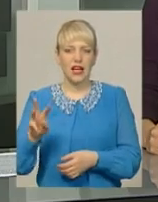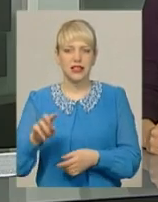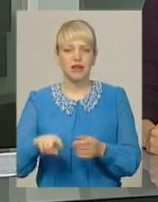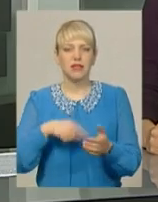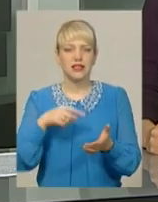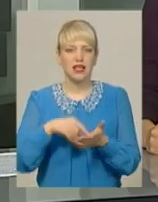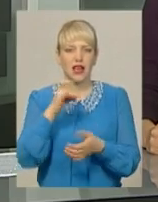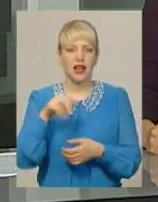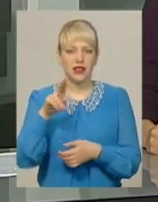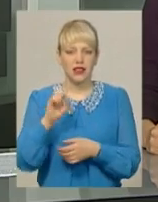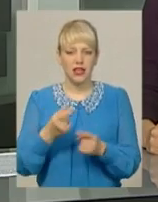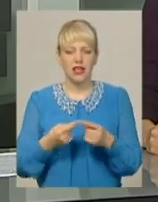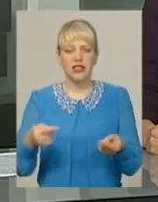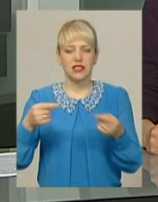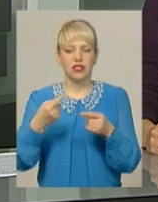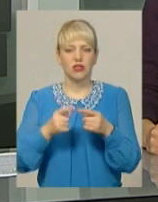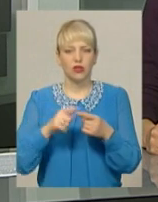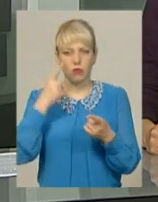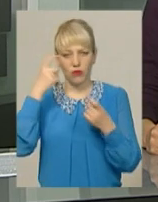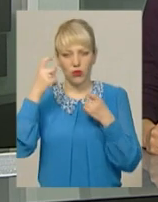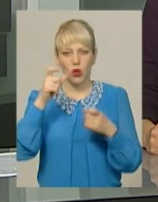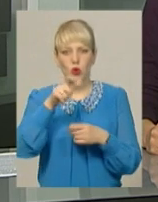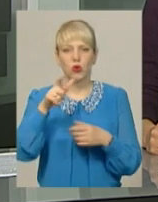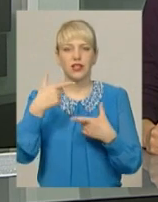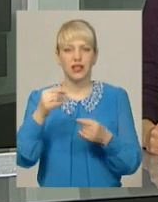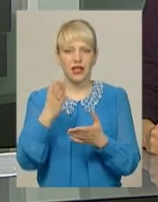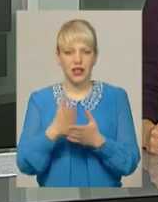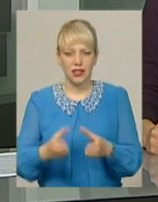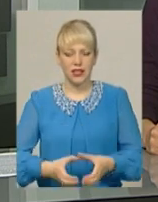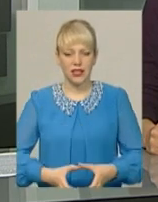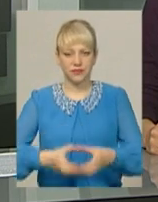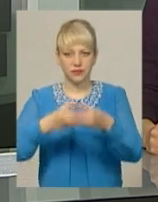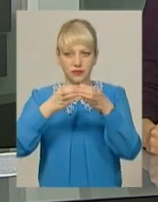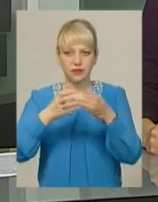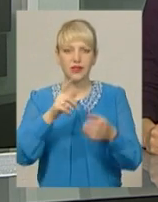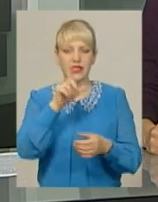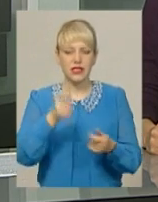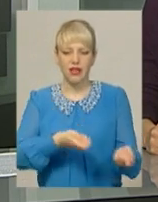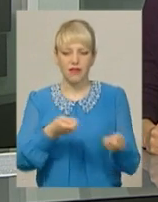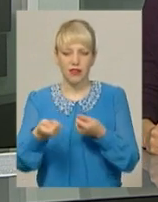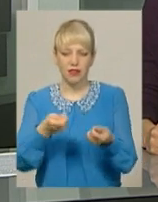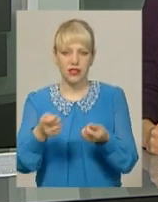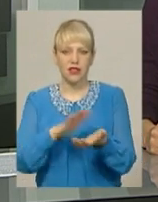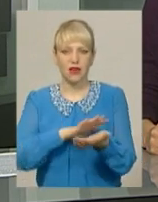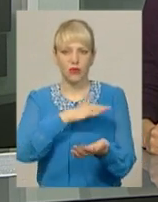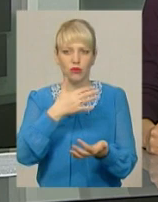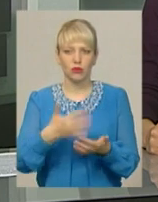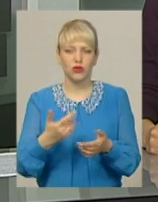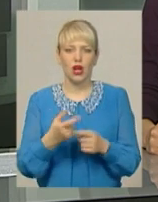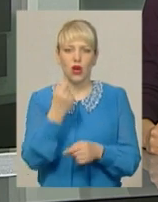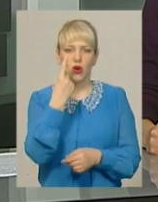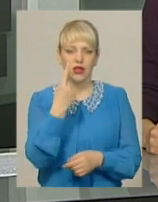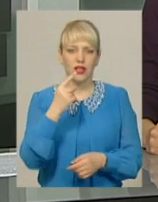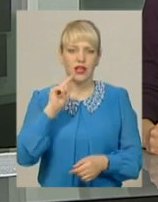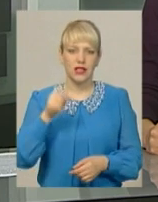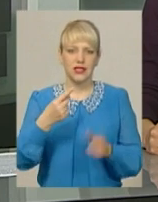повідомленням, мешканці багатоповерхівок, де є сміттєпроводи, платитимуть за вивезення побутових відходів 11 гривень 88 копійок